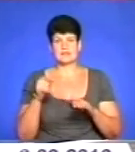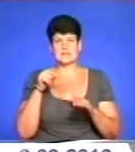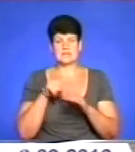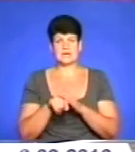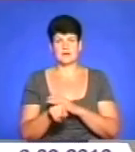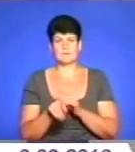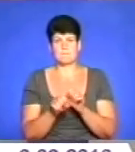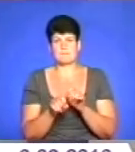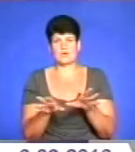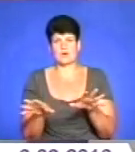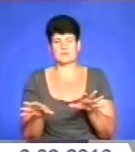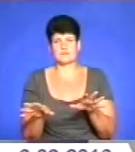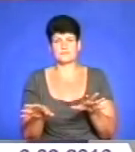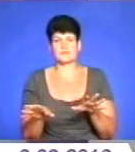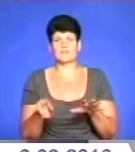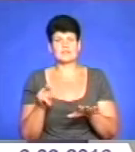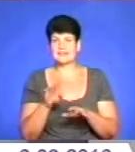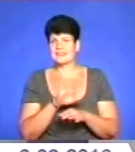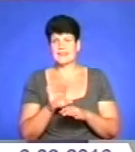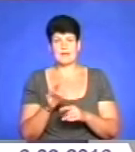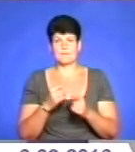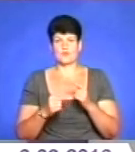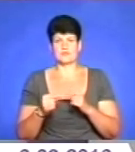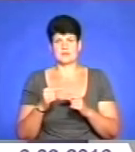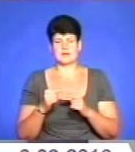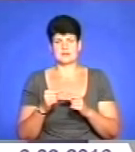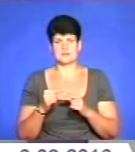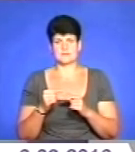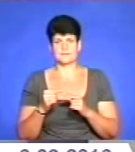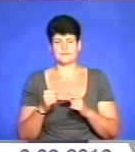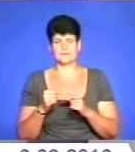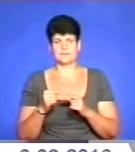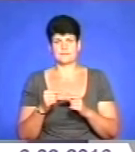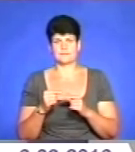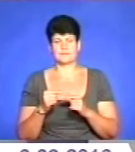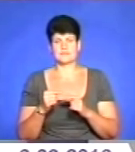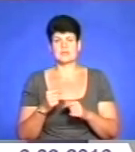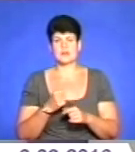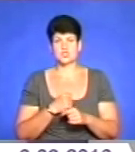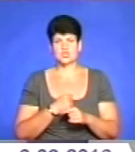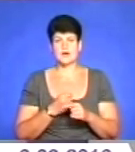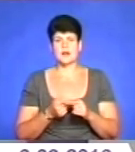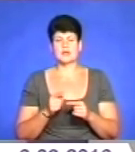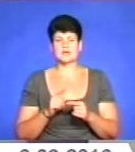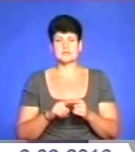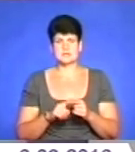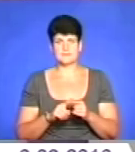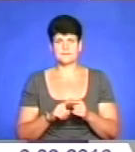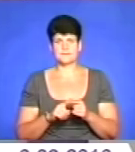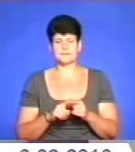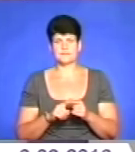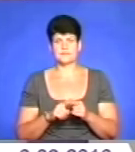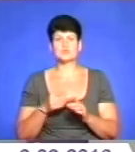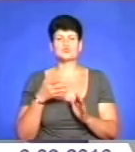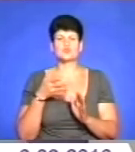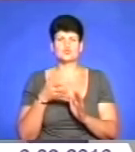через прориви в ґрунт і так далі. Вона вже не повертається в загальний баланс водообміну. На жаль, це досить